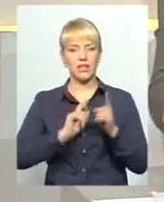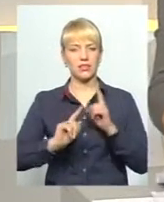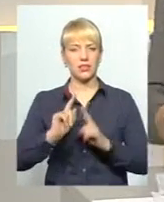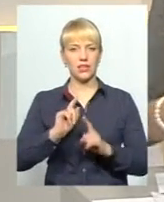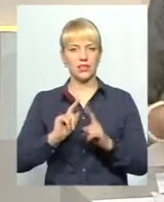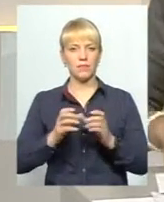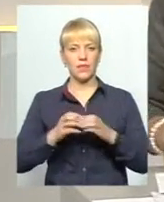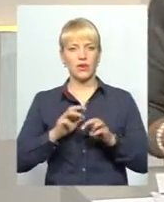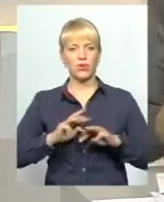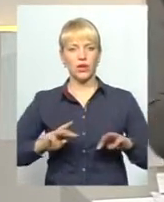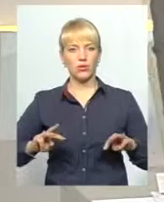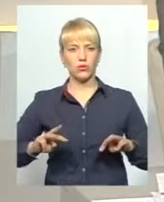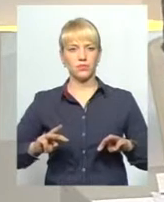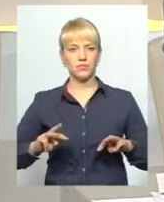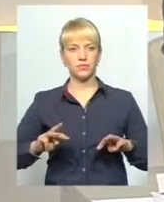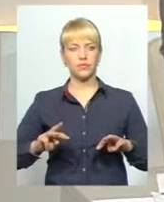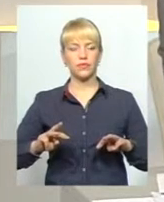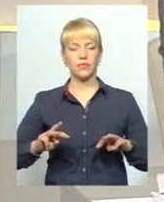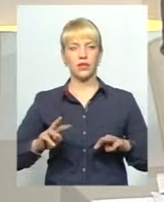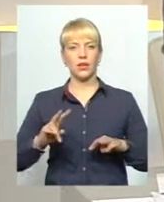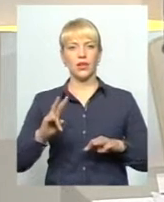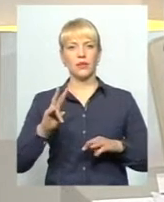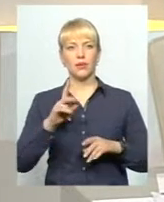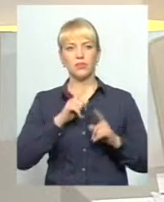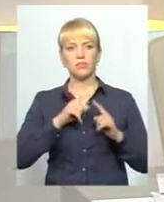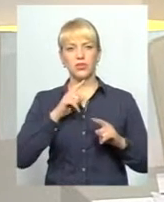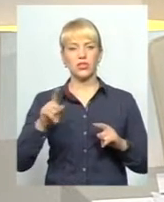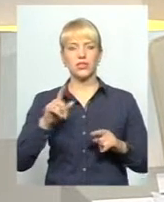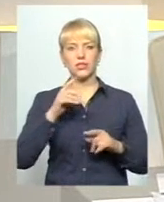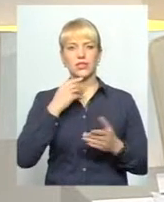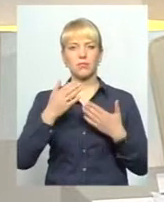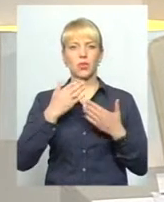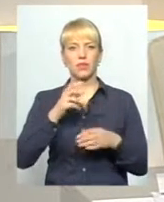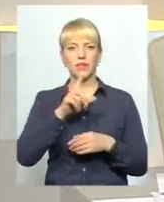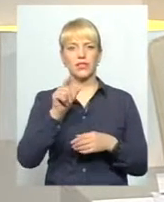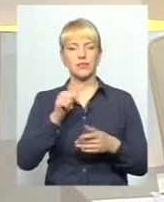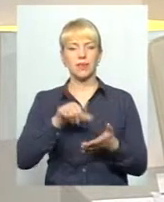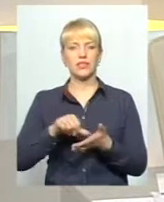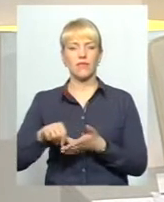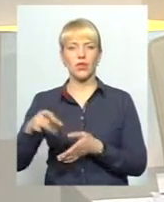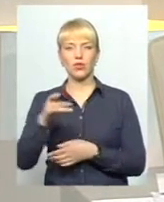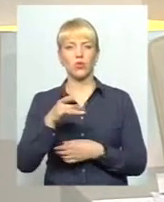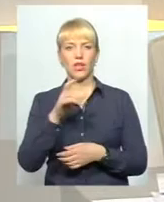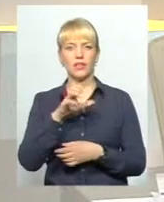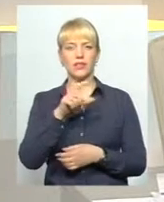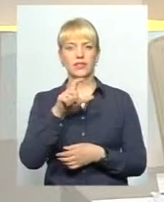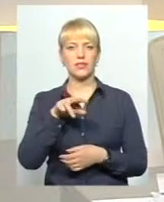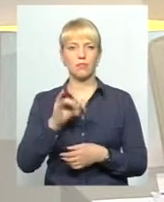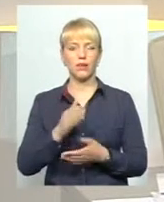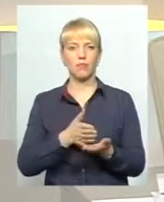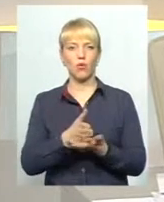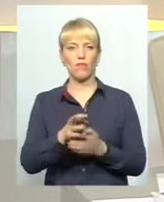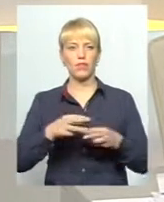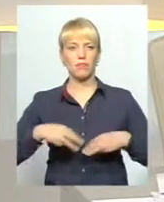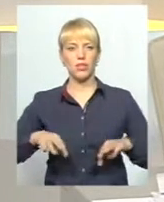уряду під час спілкування із представниками регіональних ЗМІ профільний